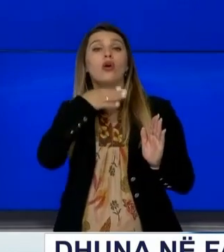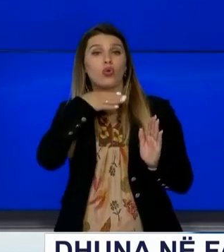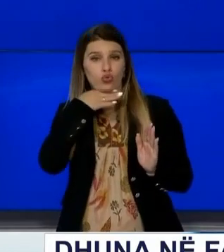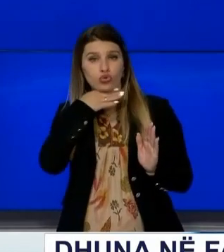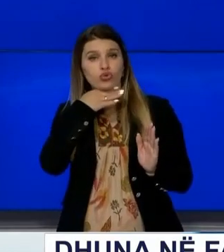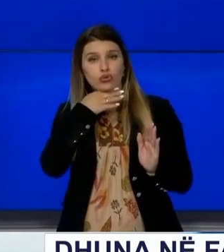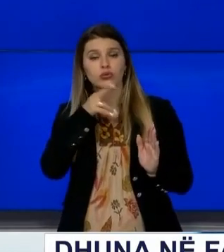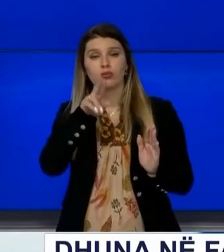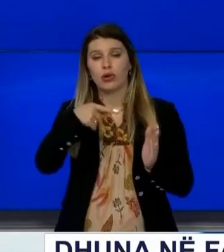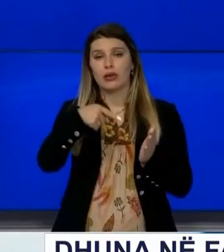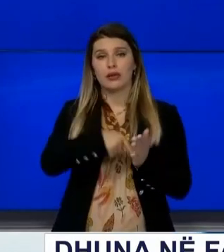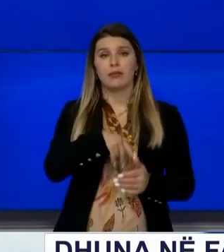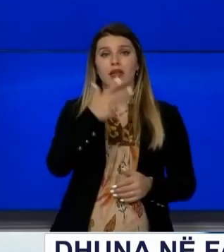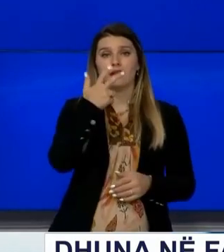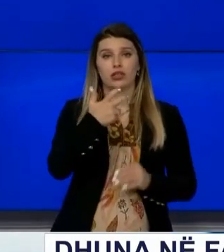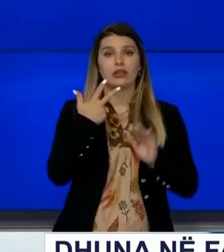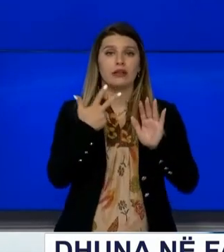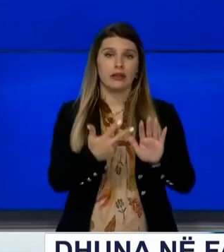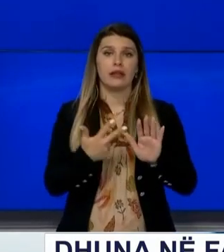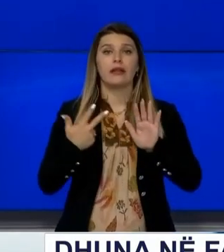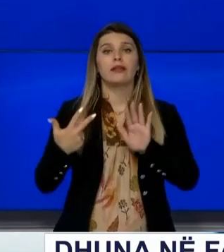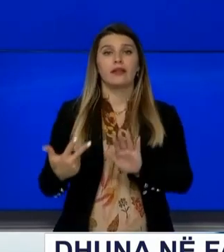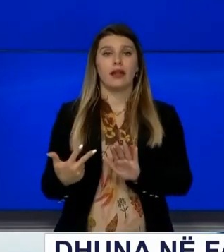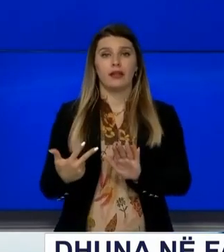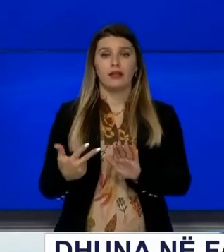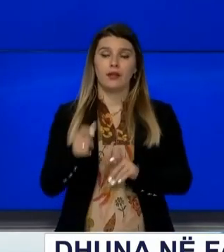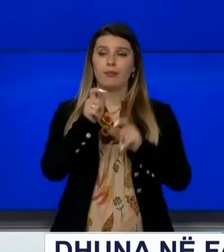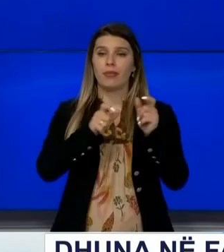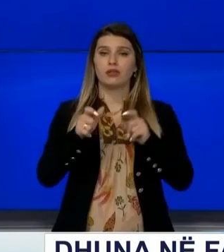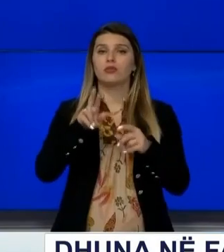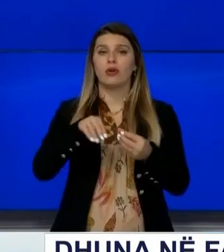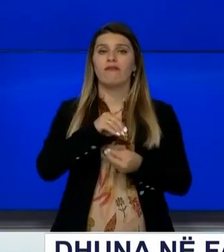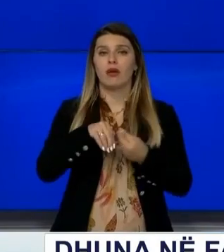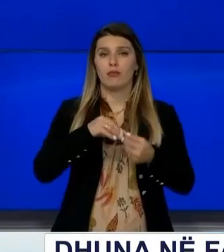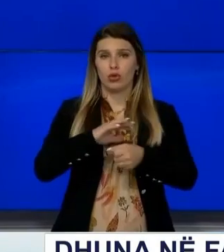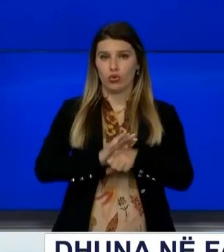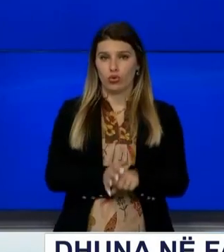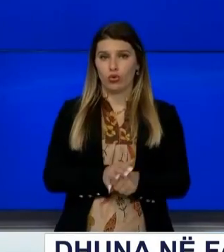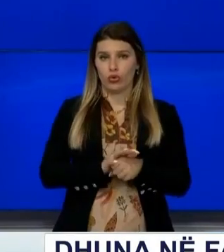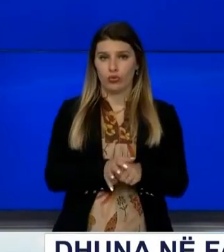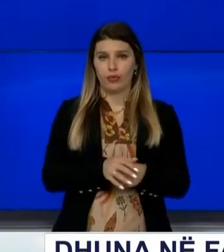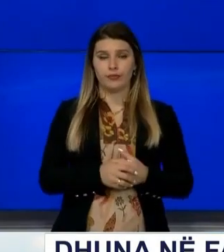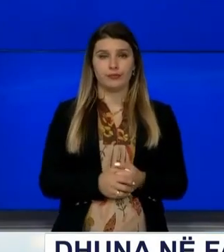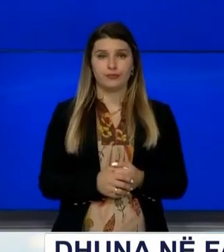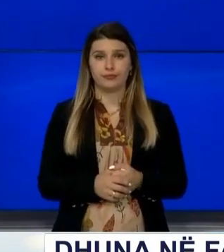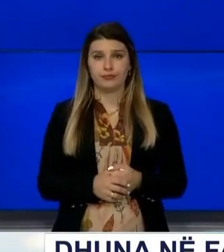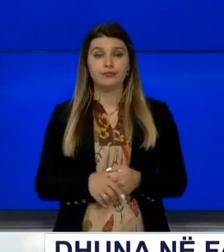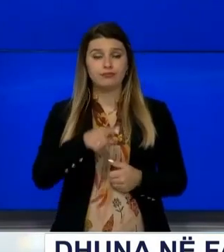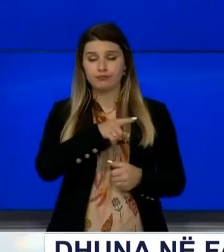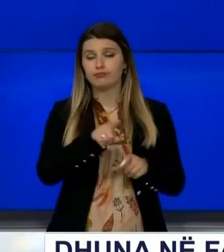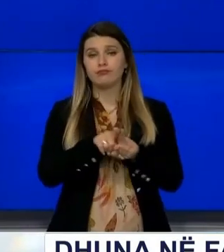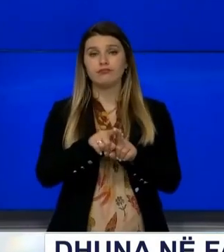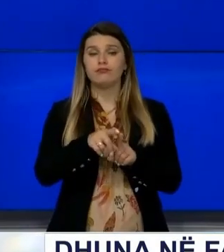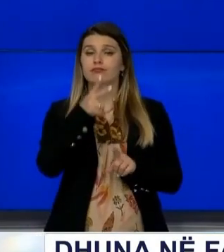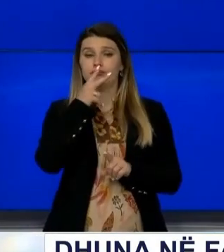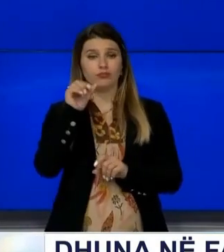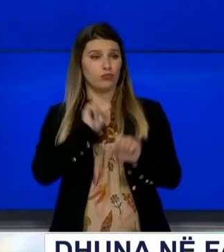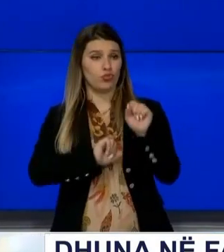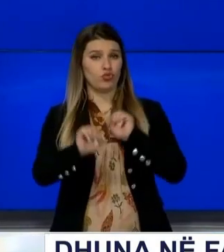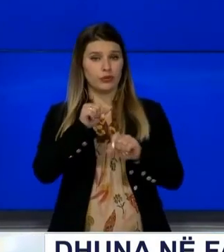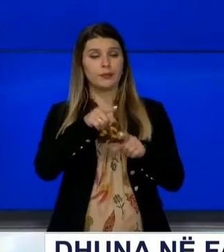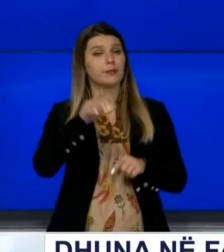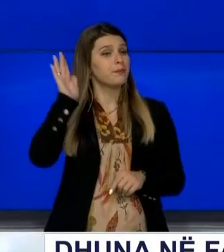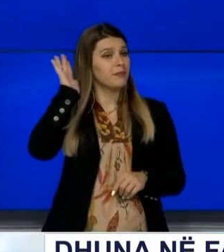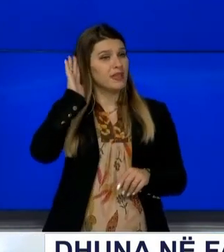gjithsejt 1388 rastët të dhunës të familje Dushi thase me qëllëm të parandalimit të dhunës në familje Ministria